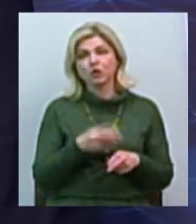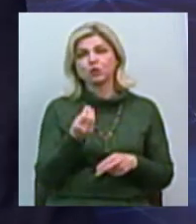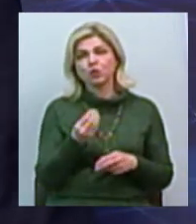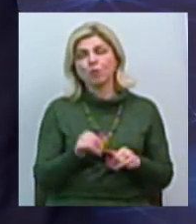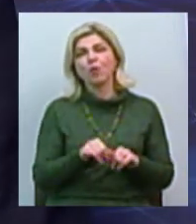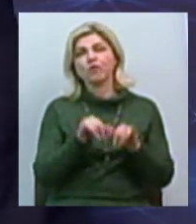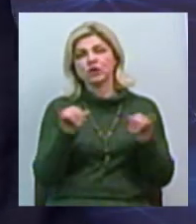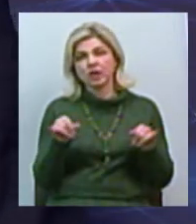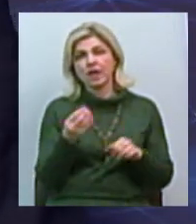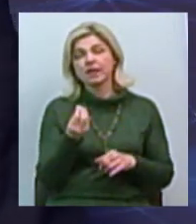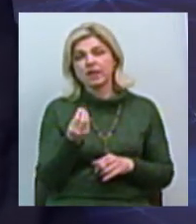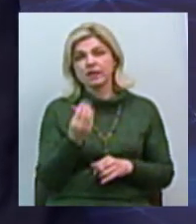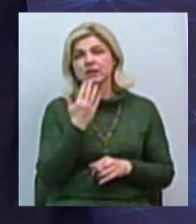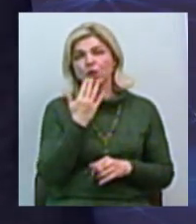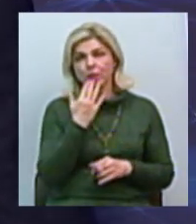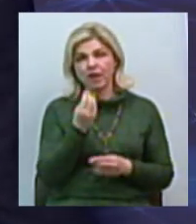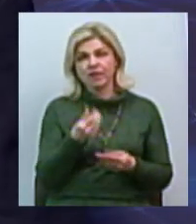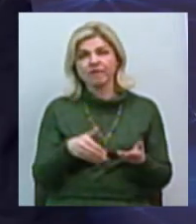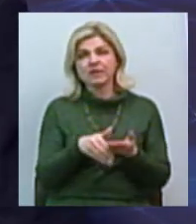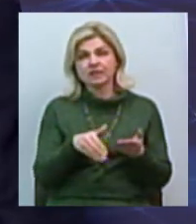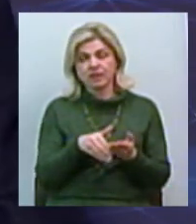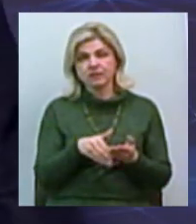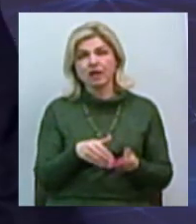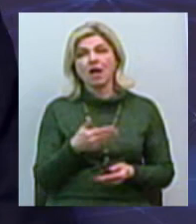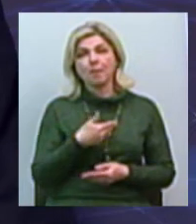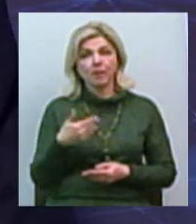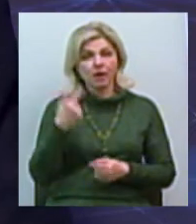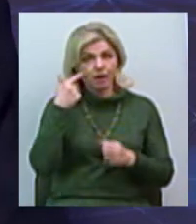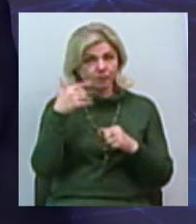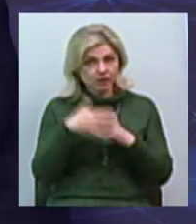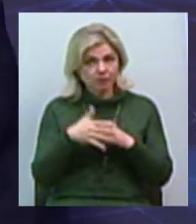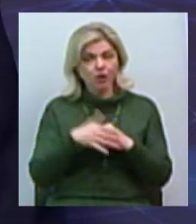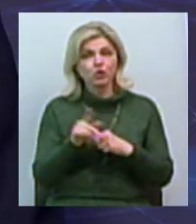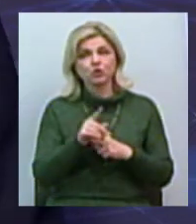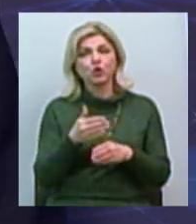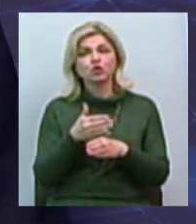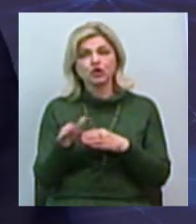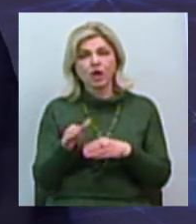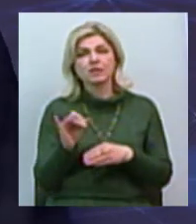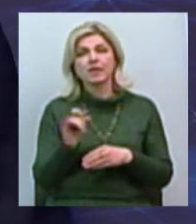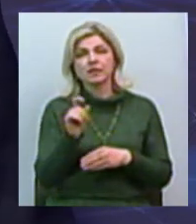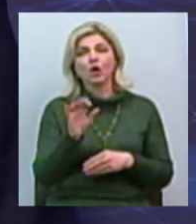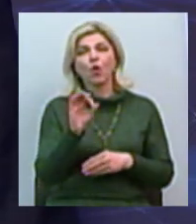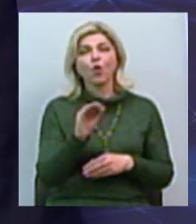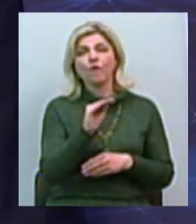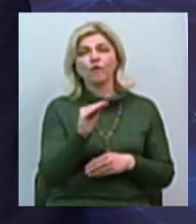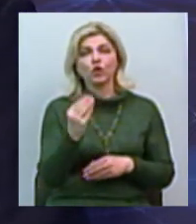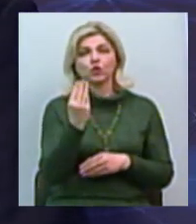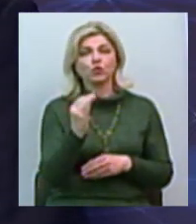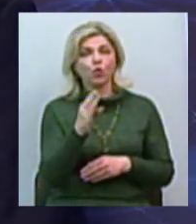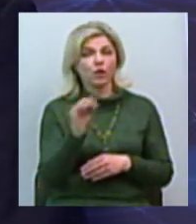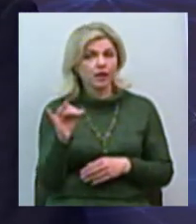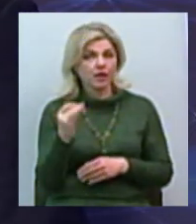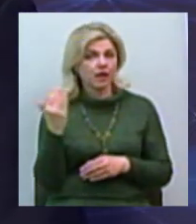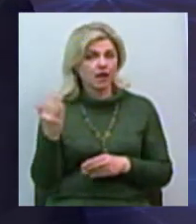суму зарубежних інвестицій. Причому чітко з вами знаємо, що частина з цих інвестицій йде з офшорних компаній, які, по суті,